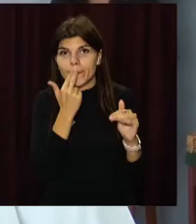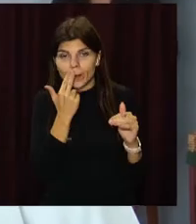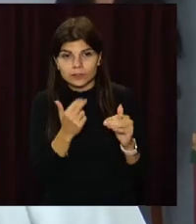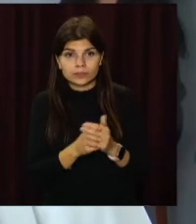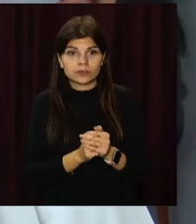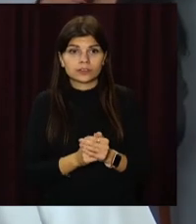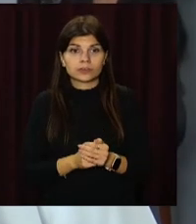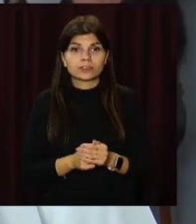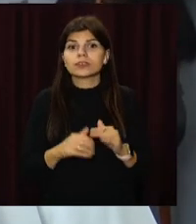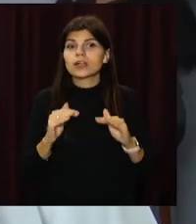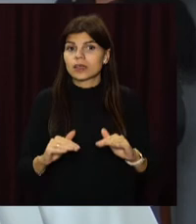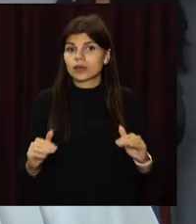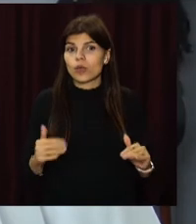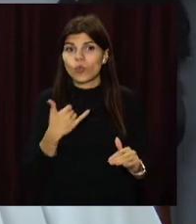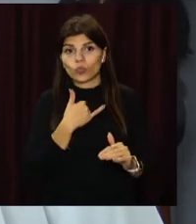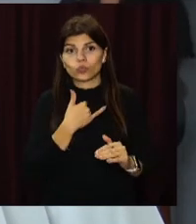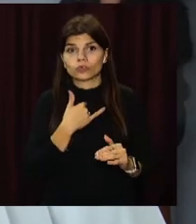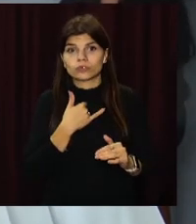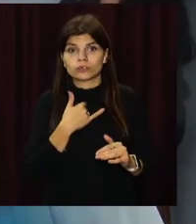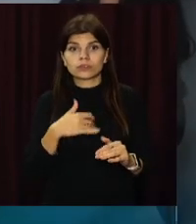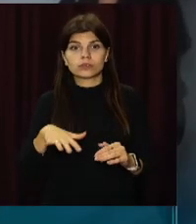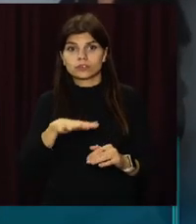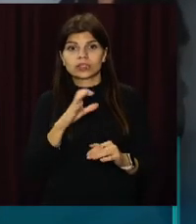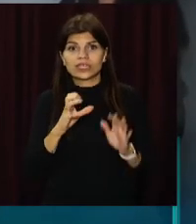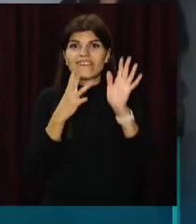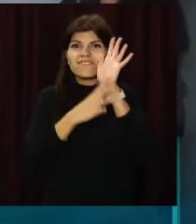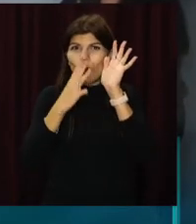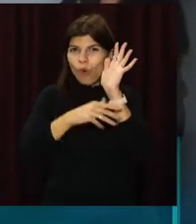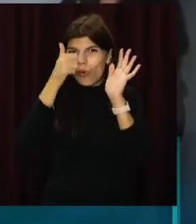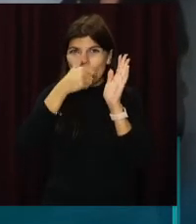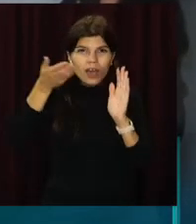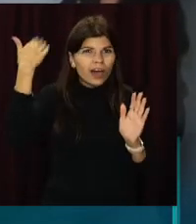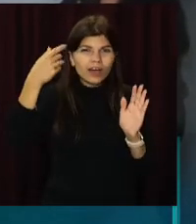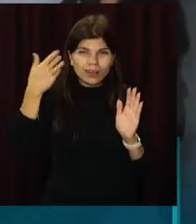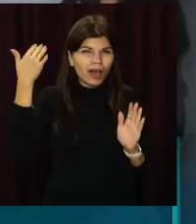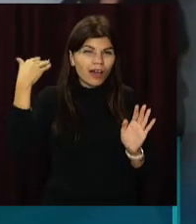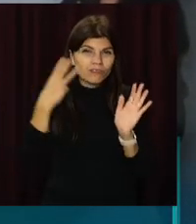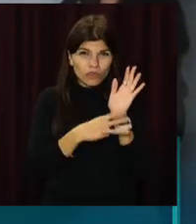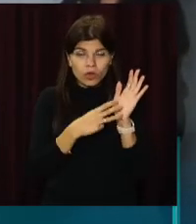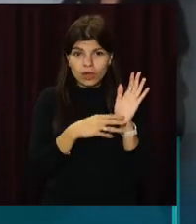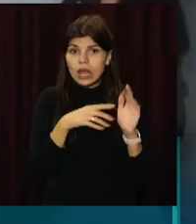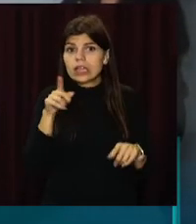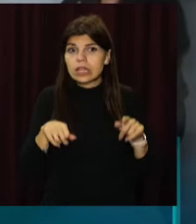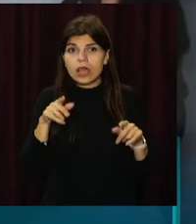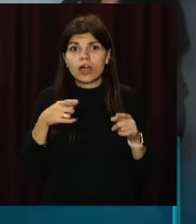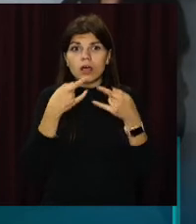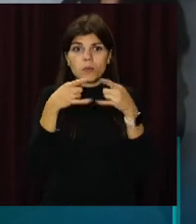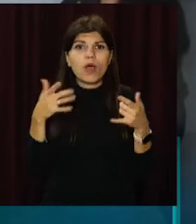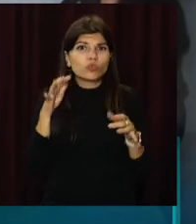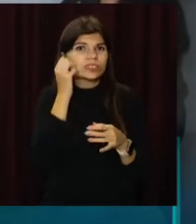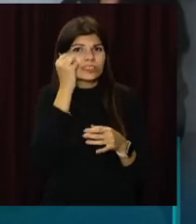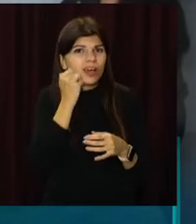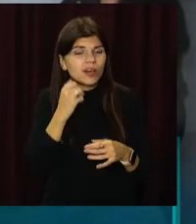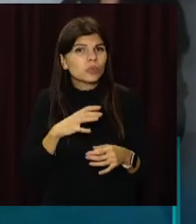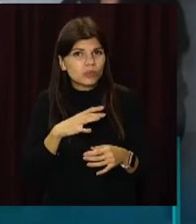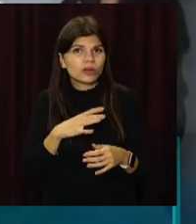Так як дитячий садочок у нас функціонує з 80-х років, то деякі меблі вже були